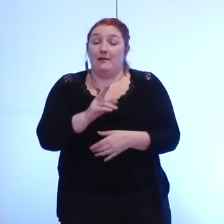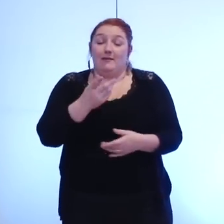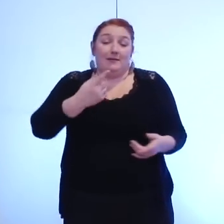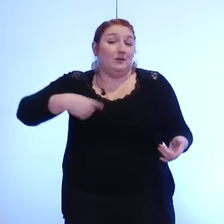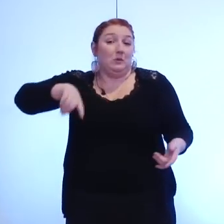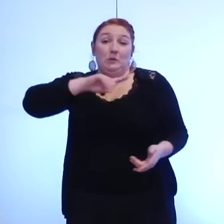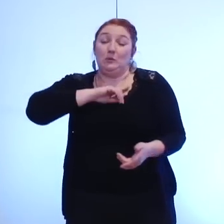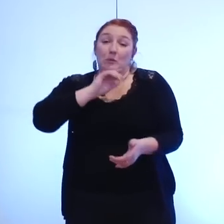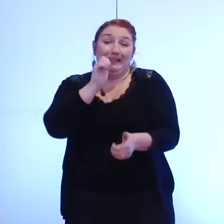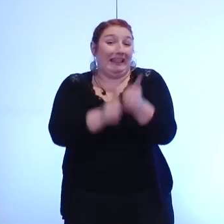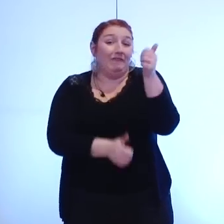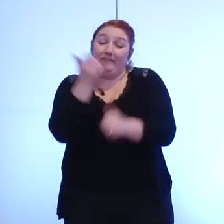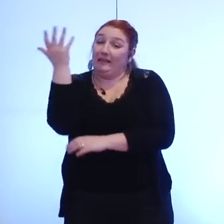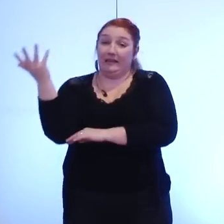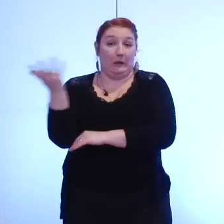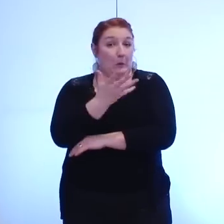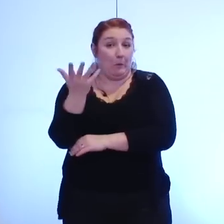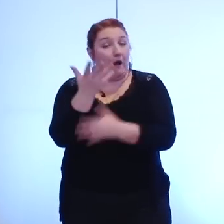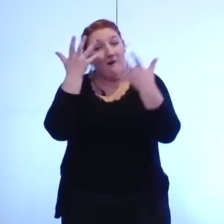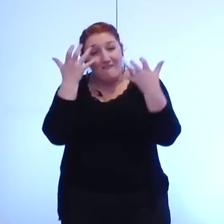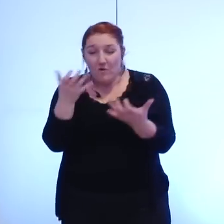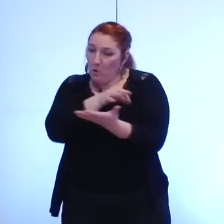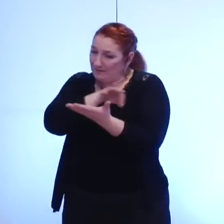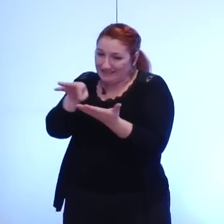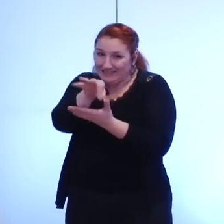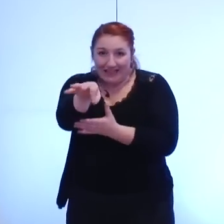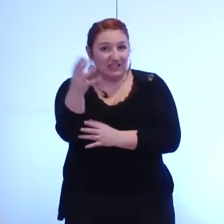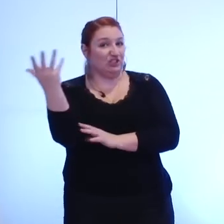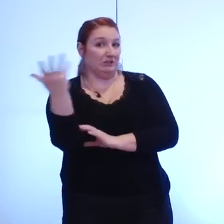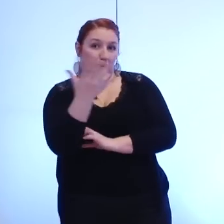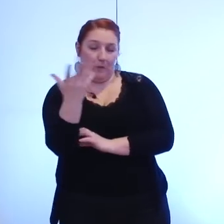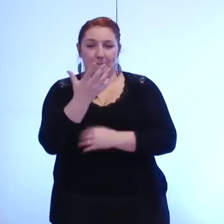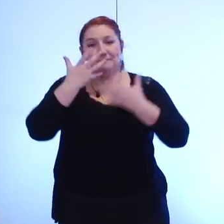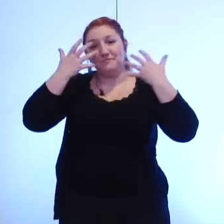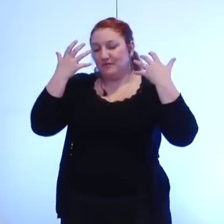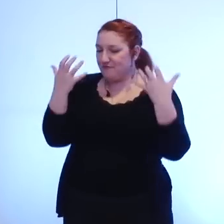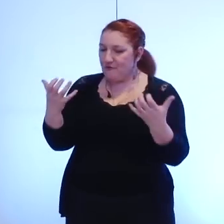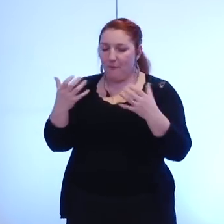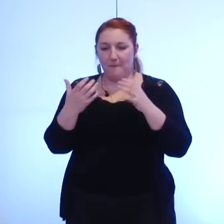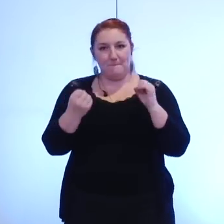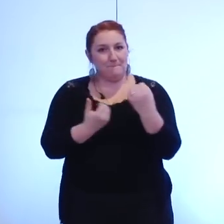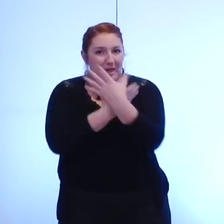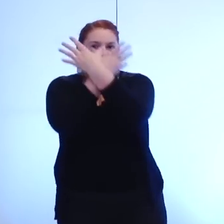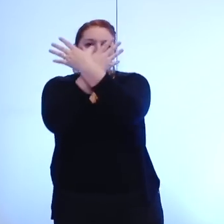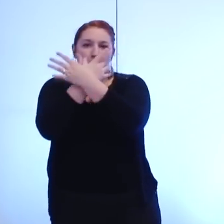nous sommes donnés c'est à la fois de fabriquer cette métropole de proximité